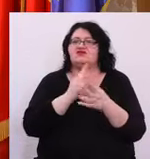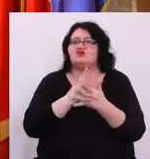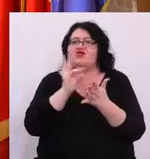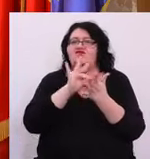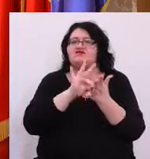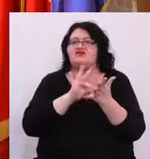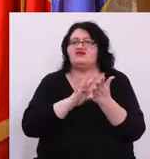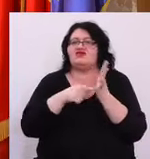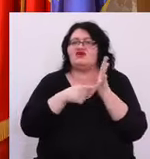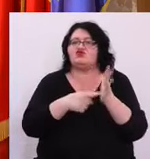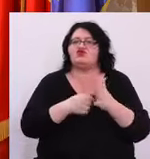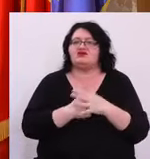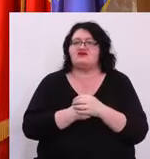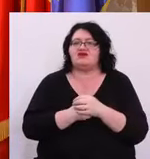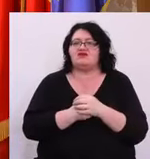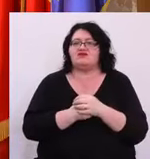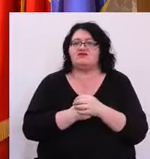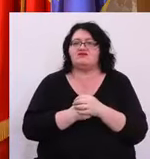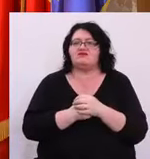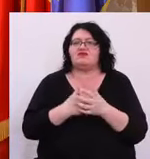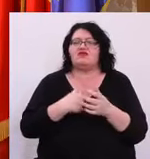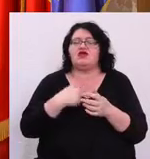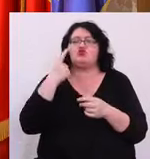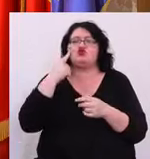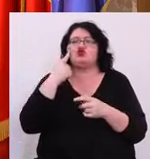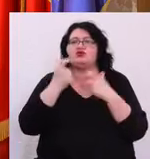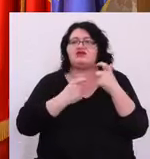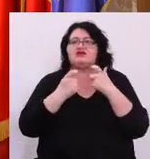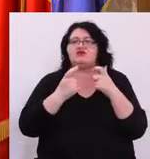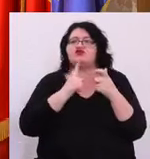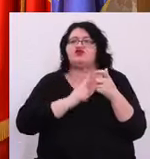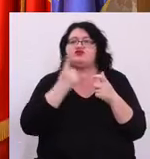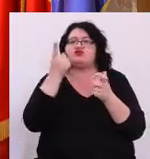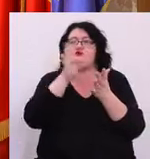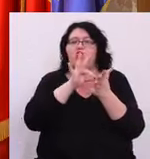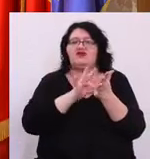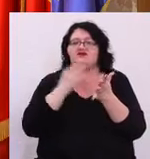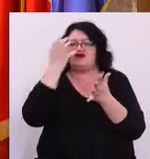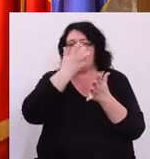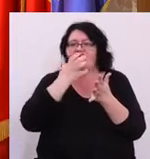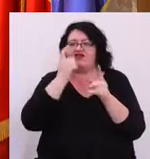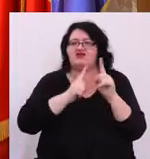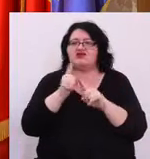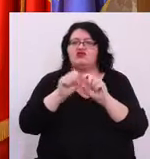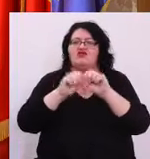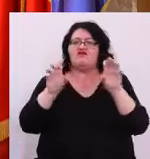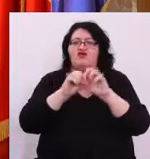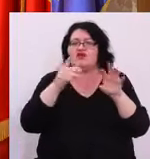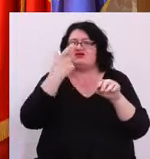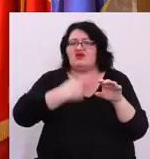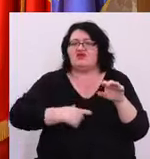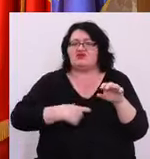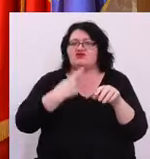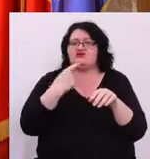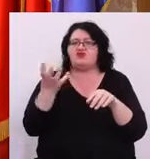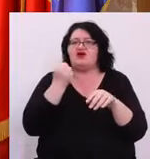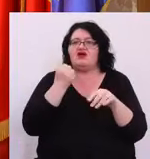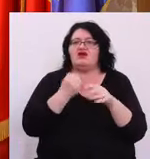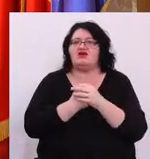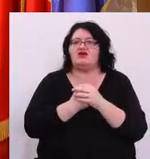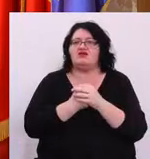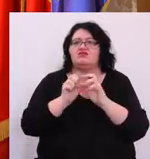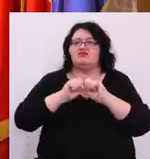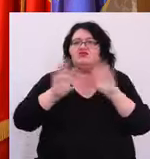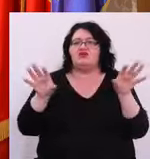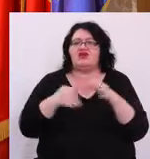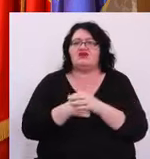fost listele astea? Eu știu de ce puțin o listă neagră, dar și informațiile mele le iau din presă